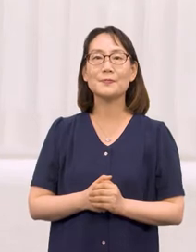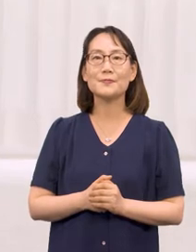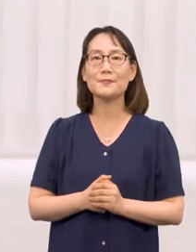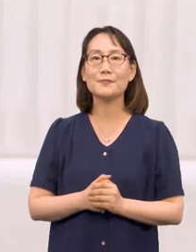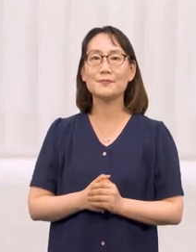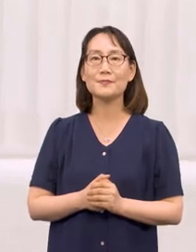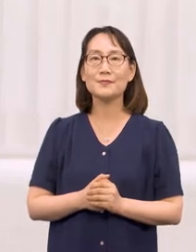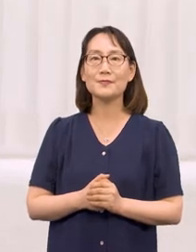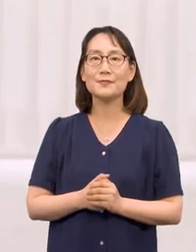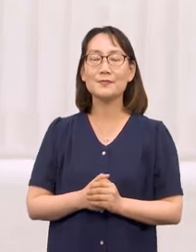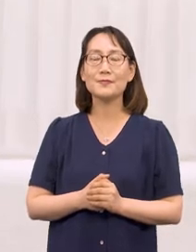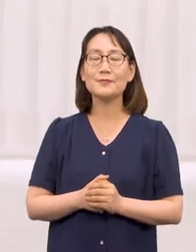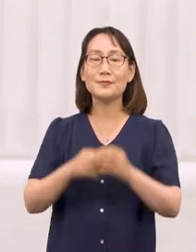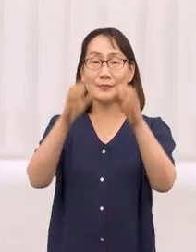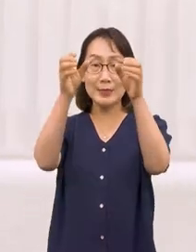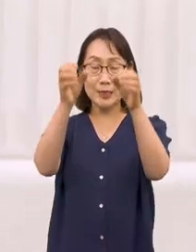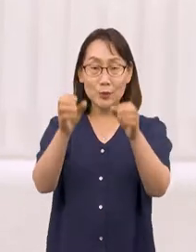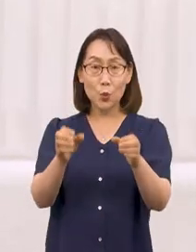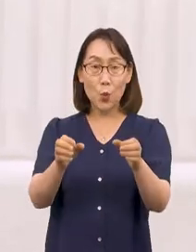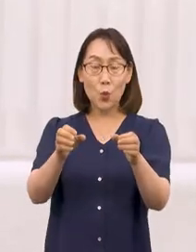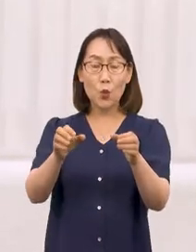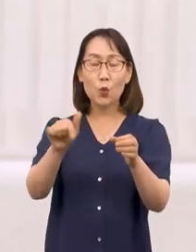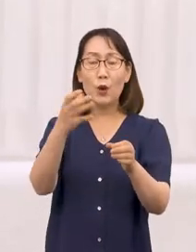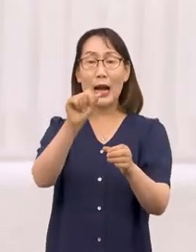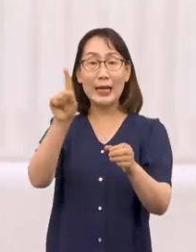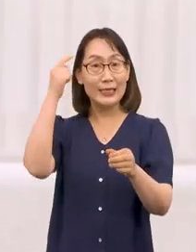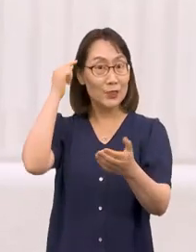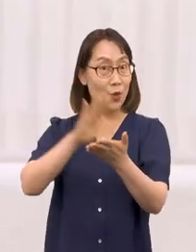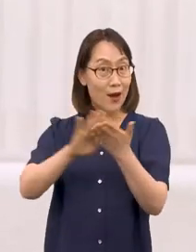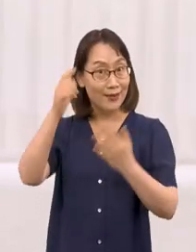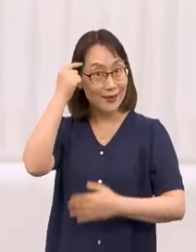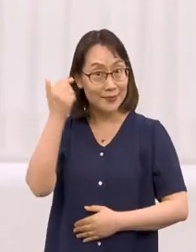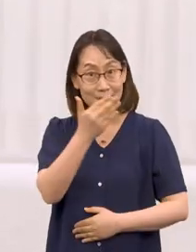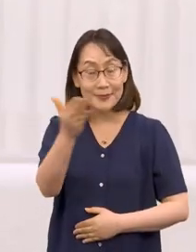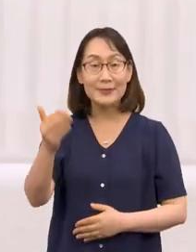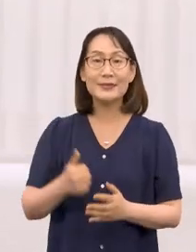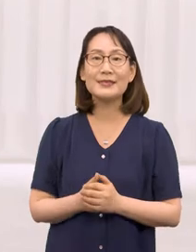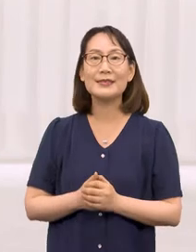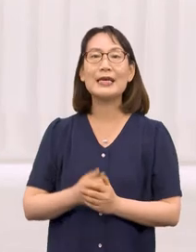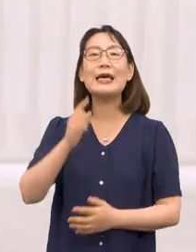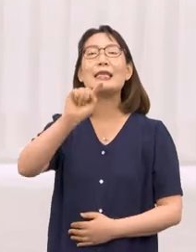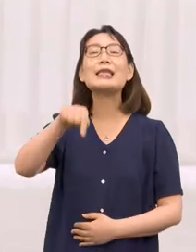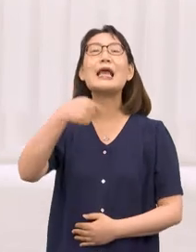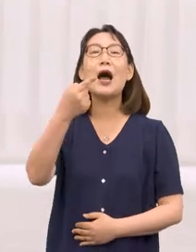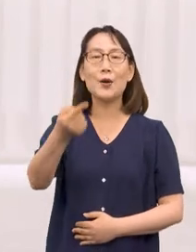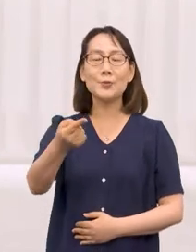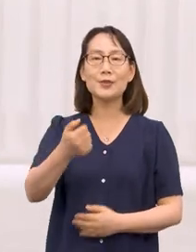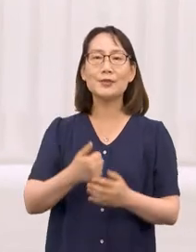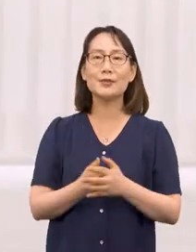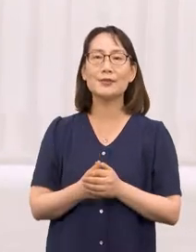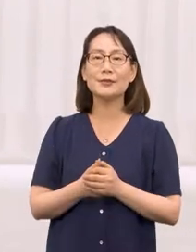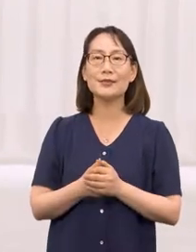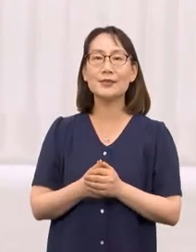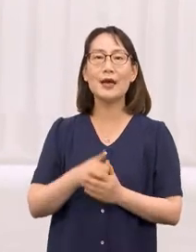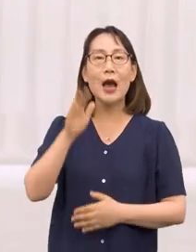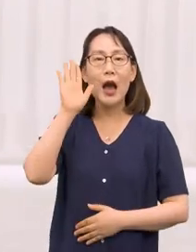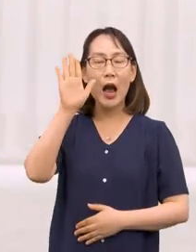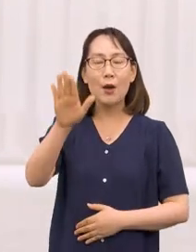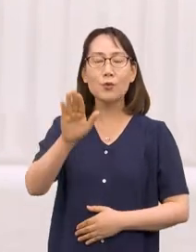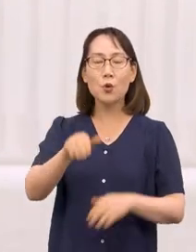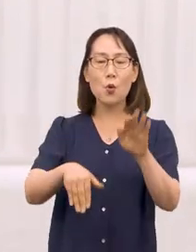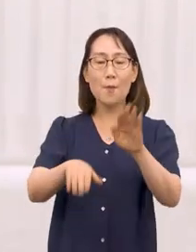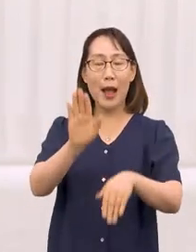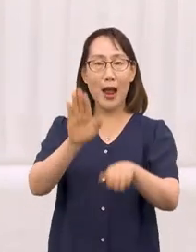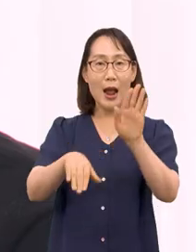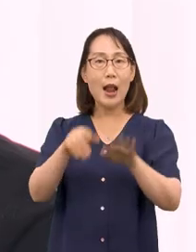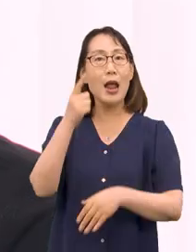종아리 뒤쪽이 시원해지는 느낌 드시나요? 다음은 앞으로 발로 차는 동작